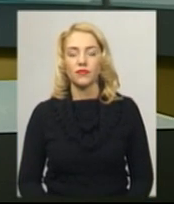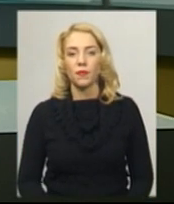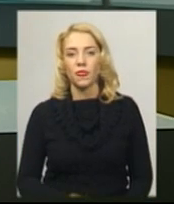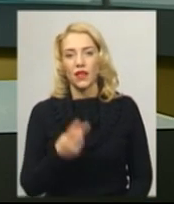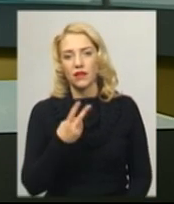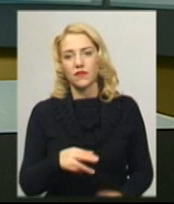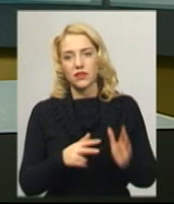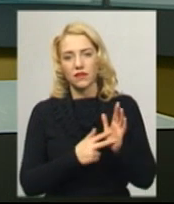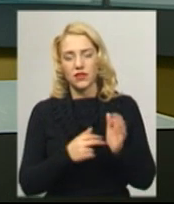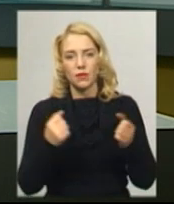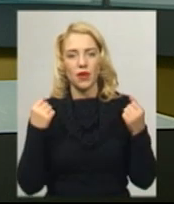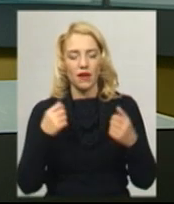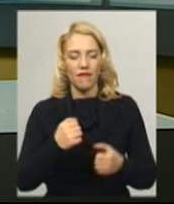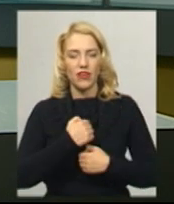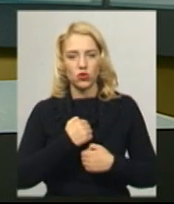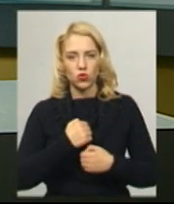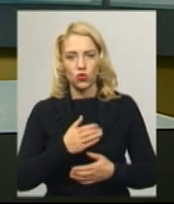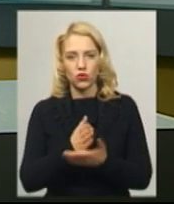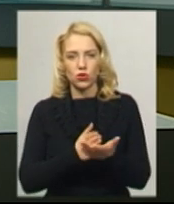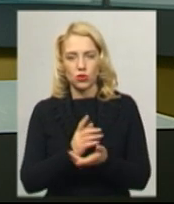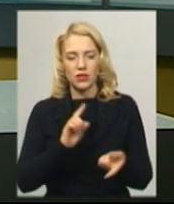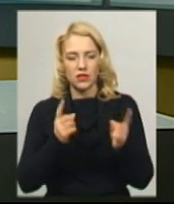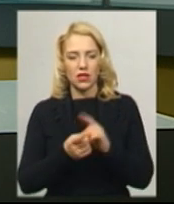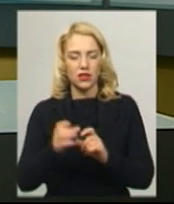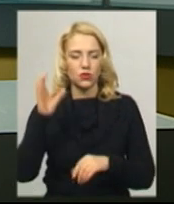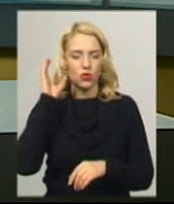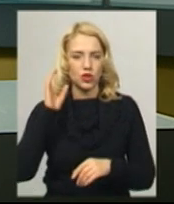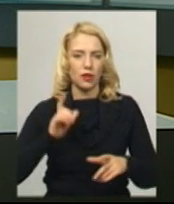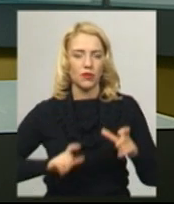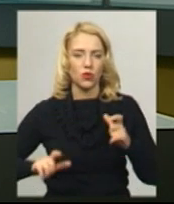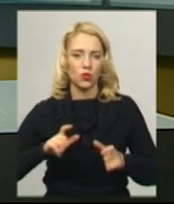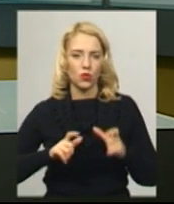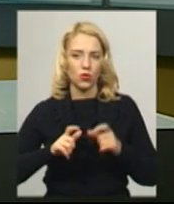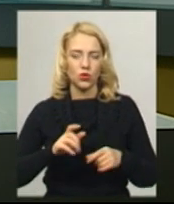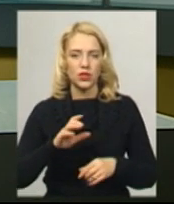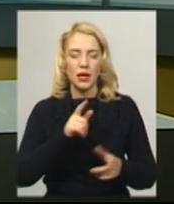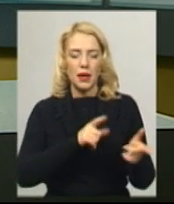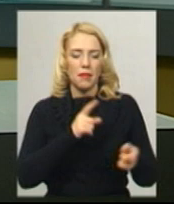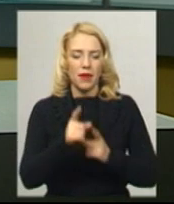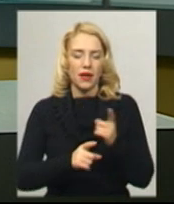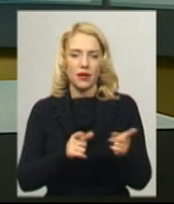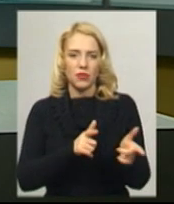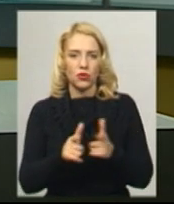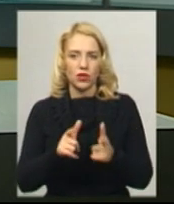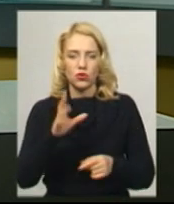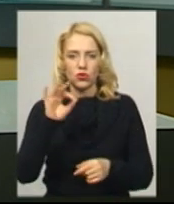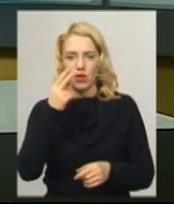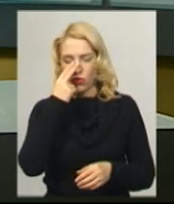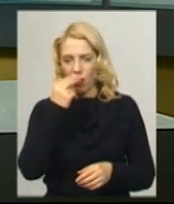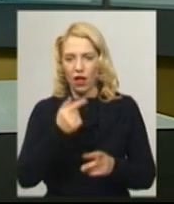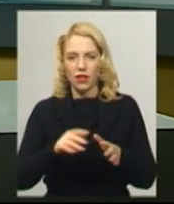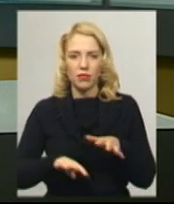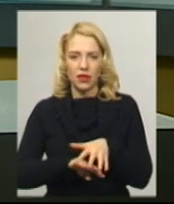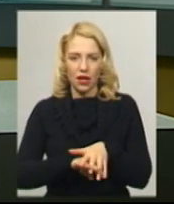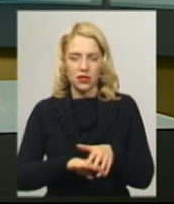28 військовослужбовців стали слухачами курсу перепідготовки та соціальної адаптації військовослужбовців за програмою НАТО, які